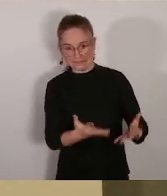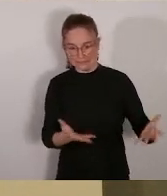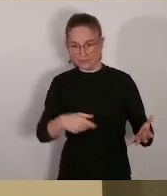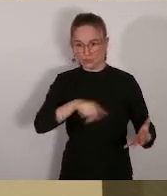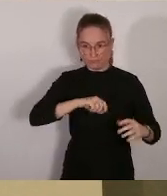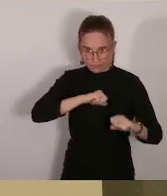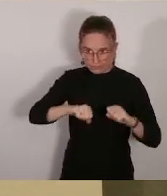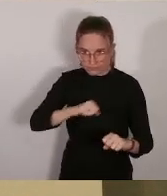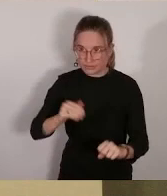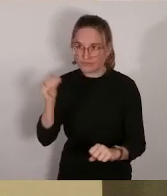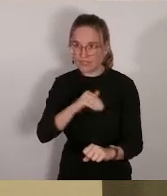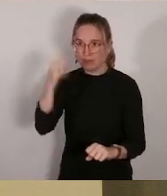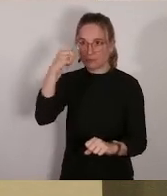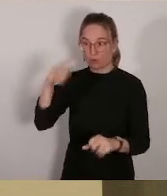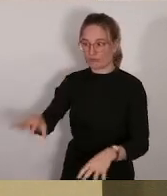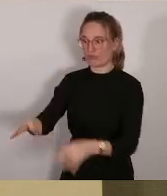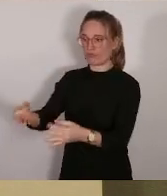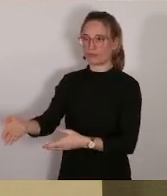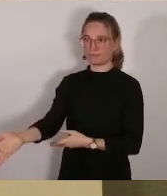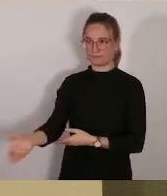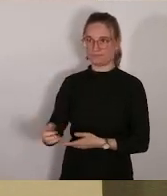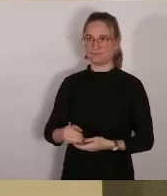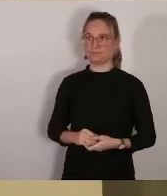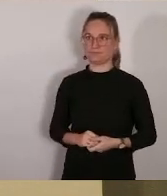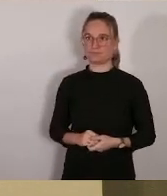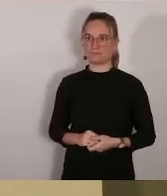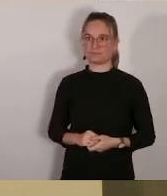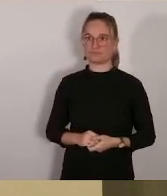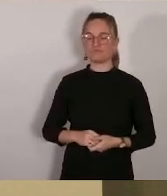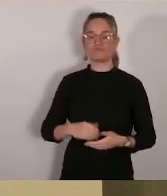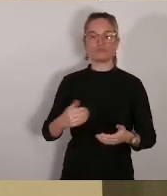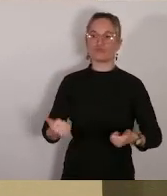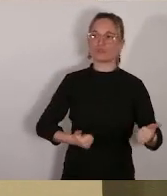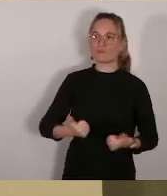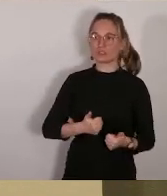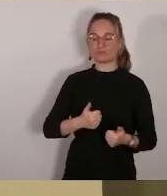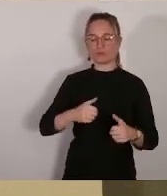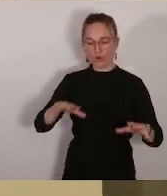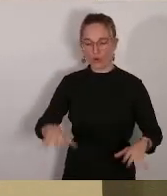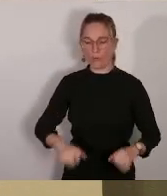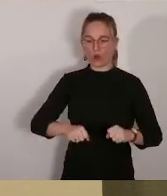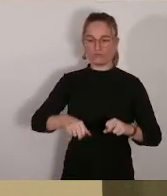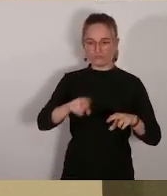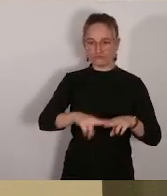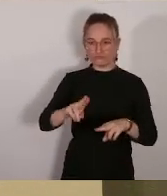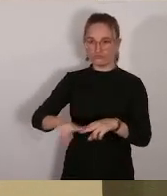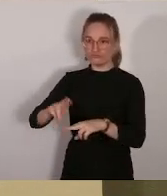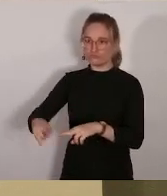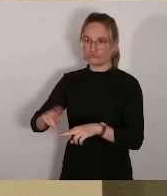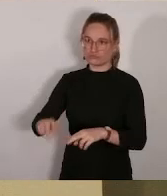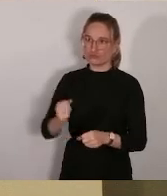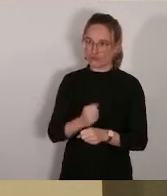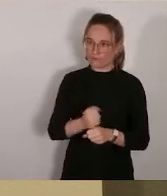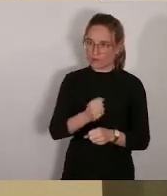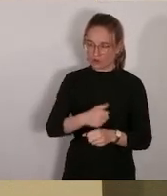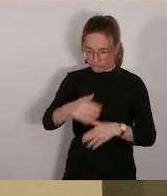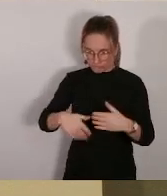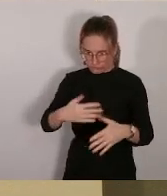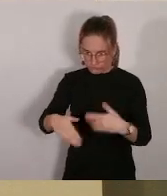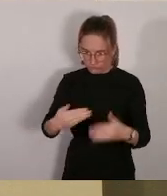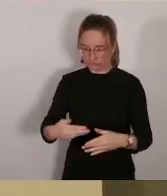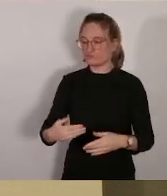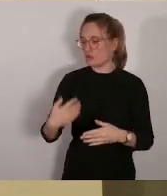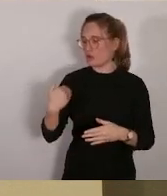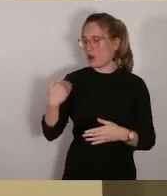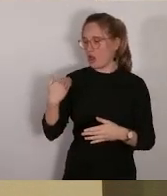travaillé pour la reprise du chantier qui est clairement effectif depuis septembre-octobre. Sauf qu'on est sur un